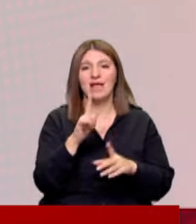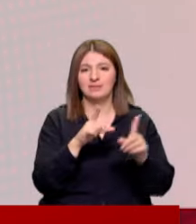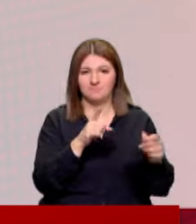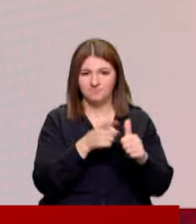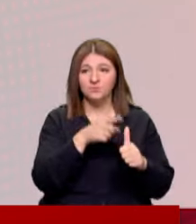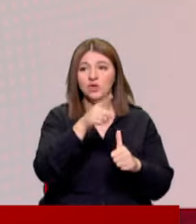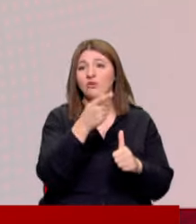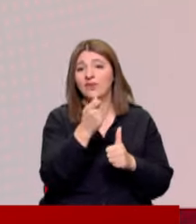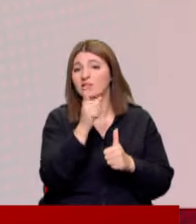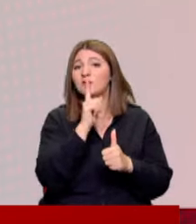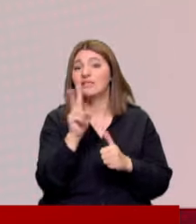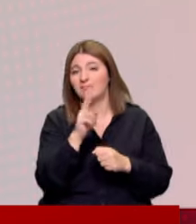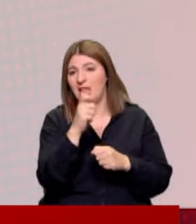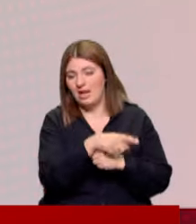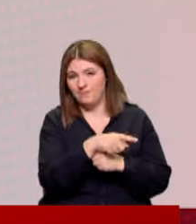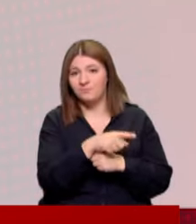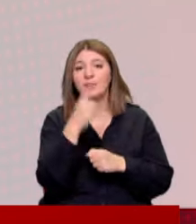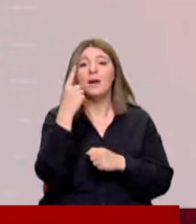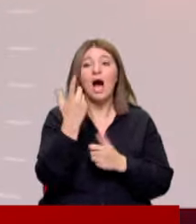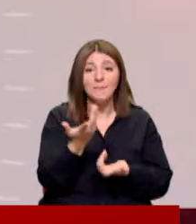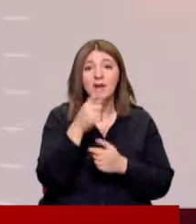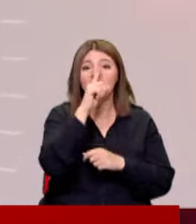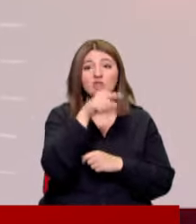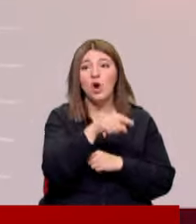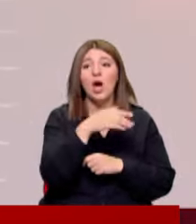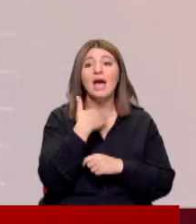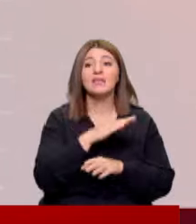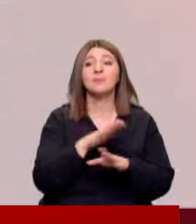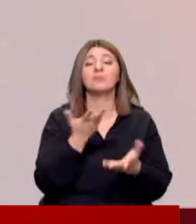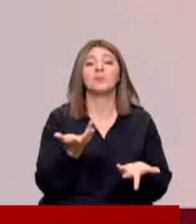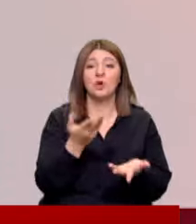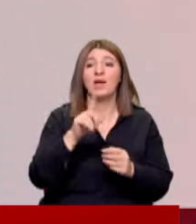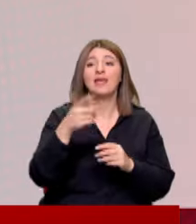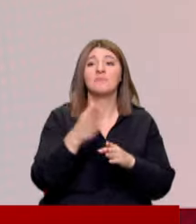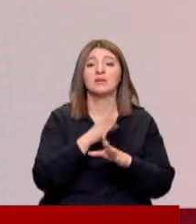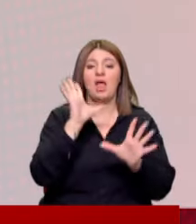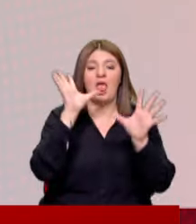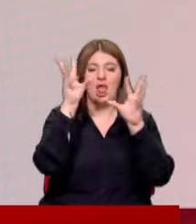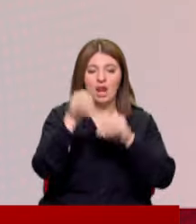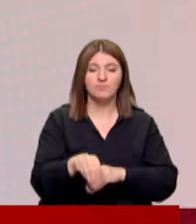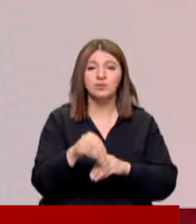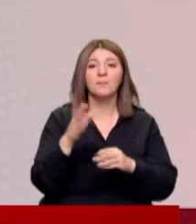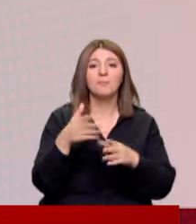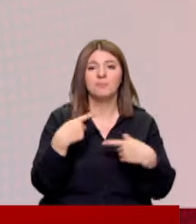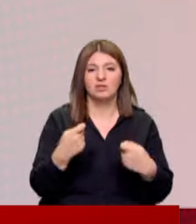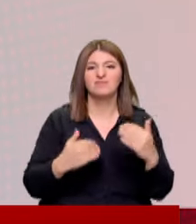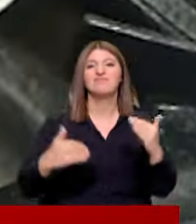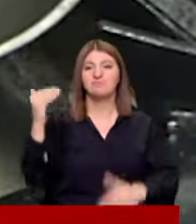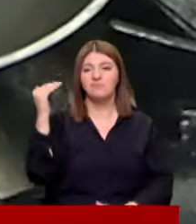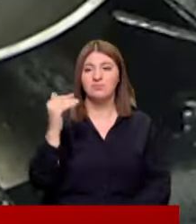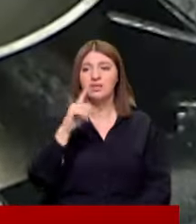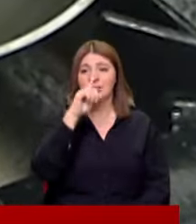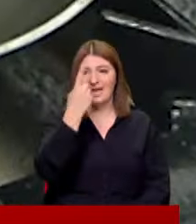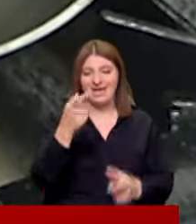gerekiyor Onun da fiyatı yaklaşık 120 lira Ancak sadece etle de bitmiyor Diğer malzemelerde eklenince maliyet katlanıyor